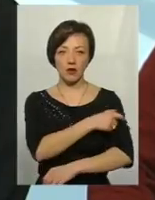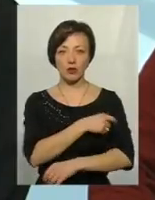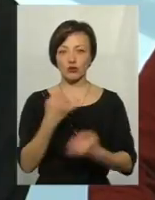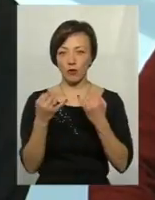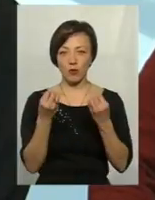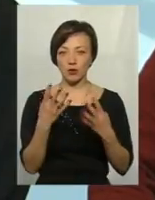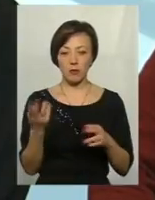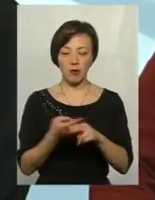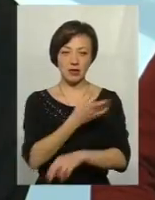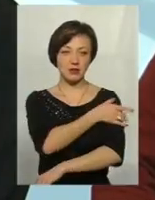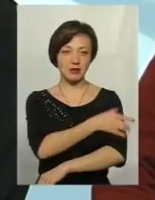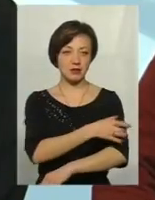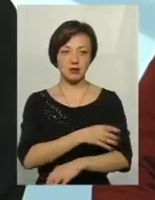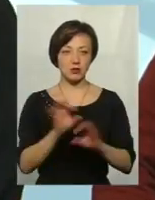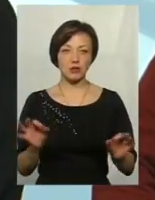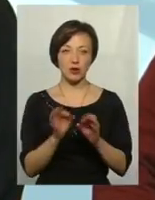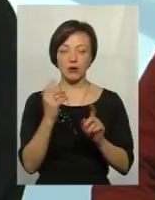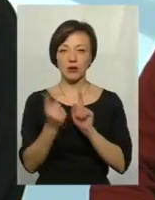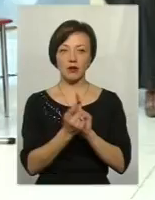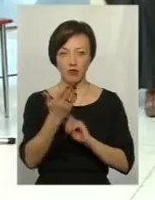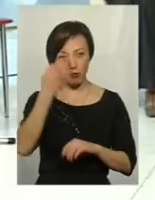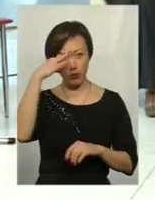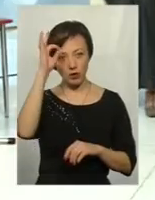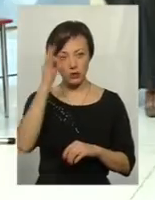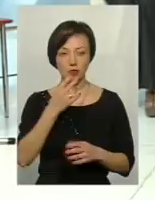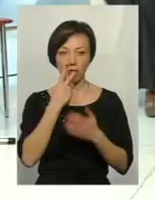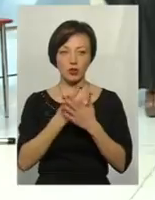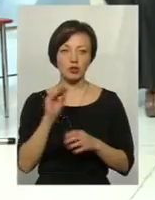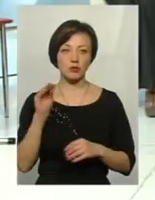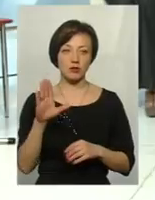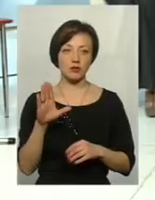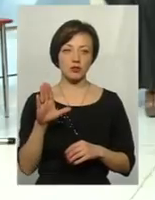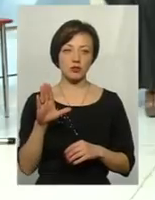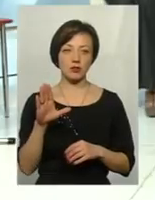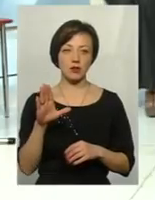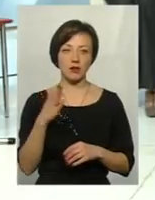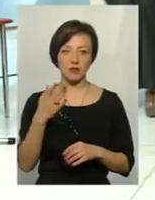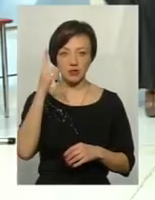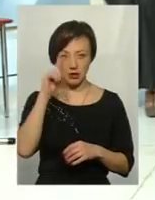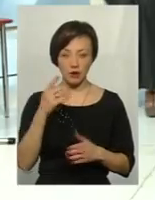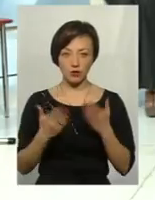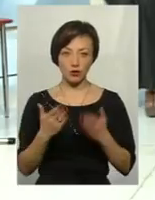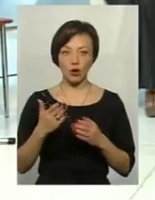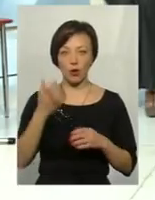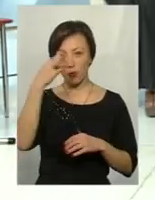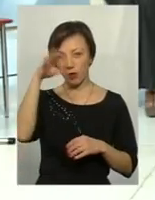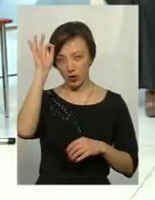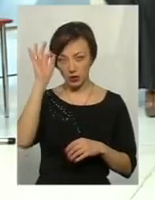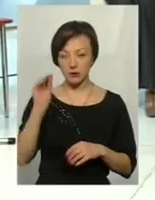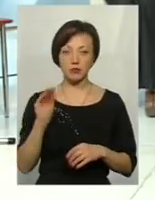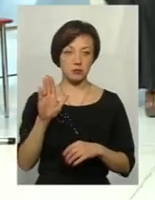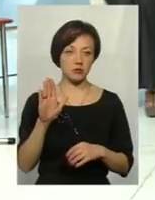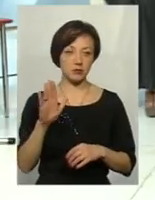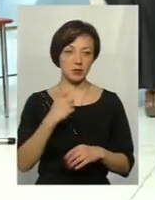знаків, без серій і номер. І підходить, каже, ви поліція, покажіть, будь ласка, своє посвідчення. Ми ж знаємо, що якщо поліція зупиняє на вулиці, першим вона